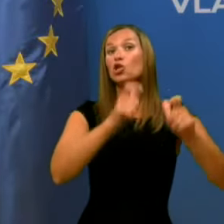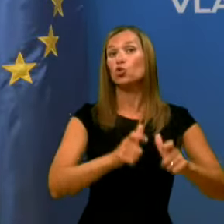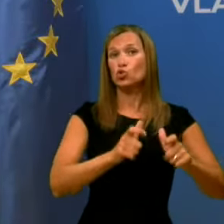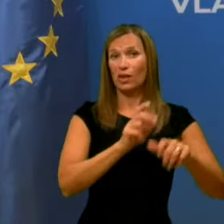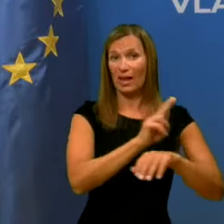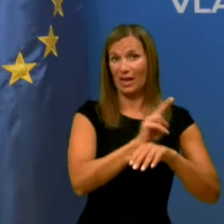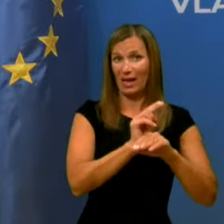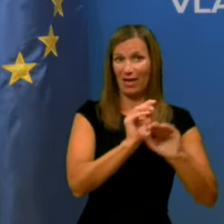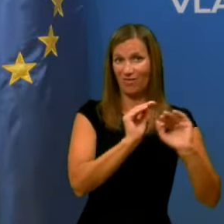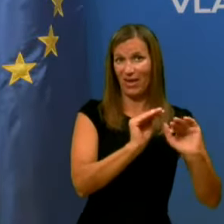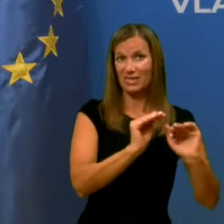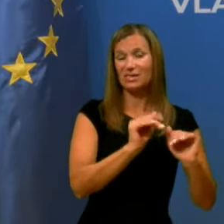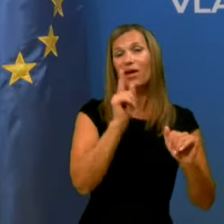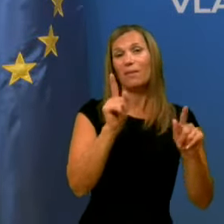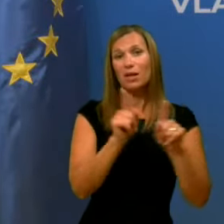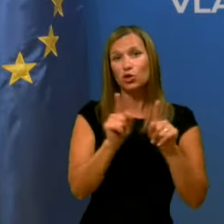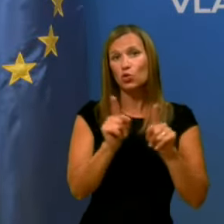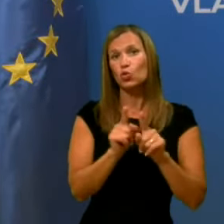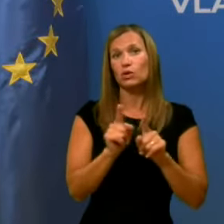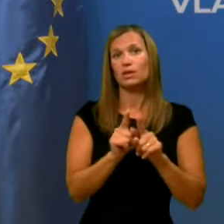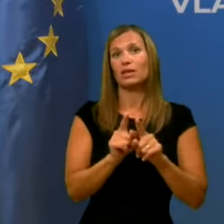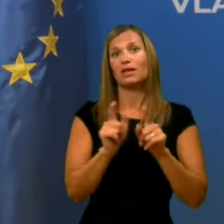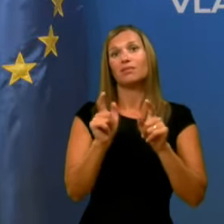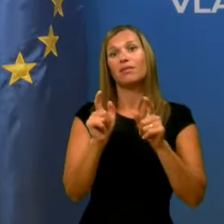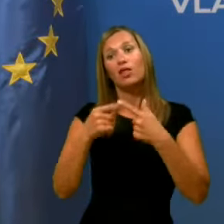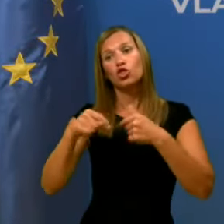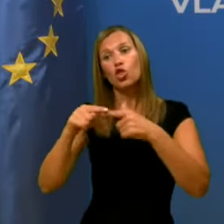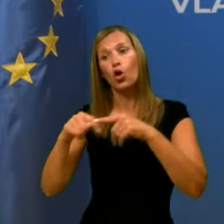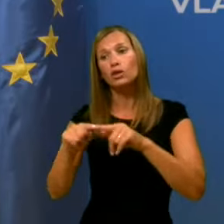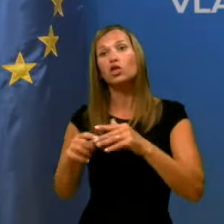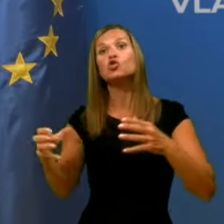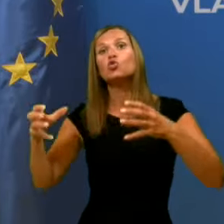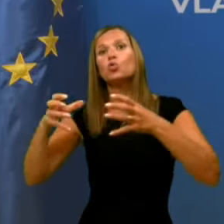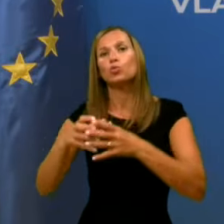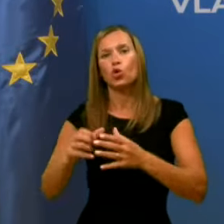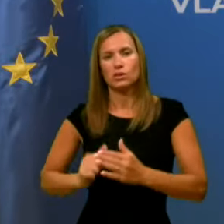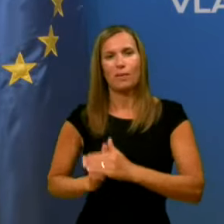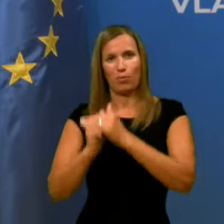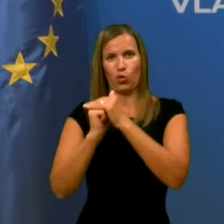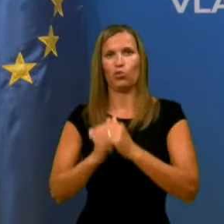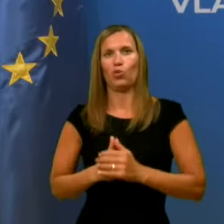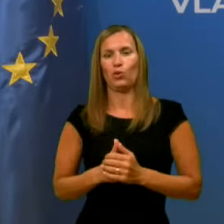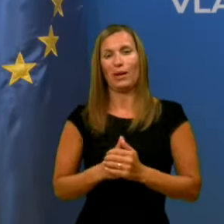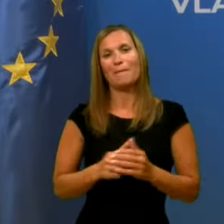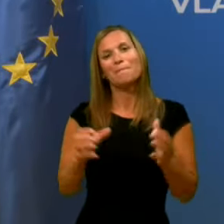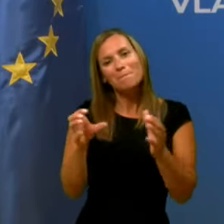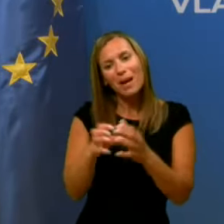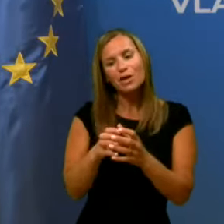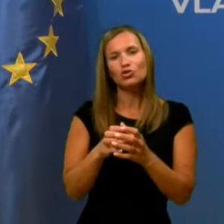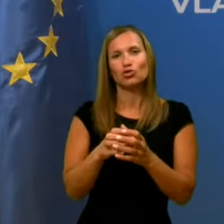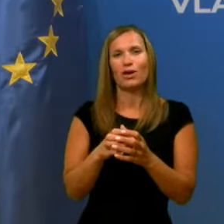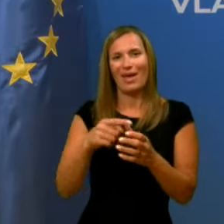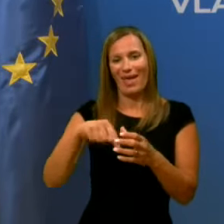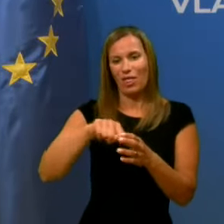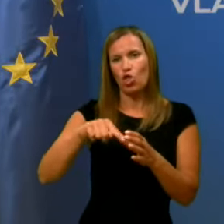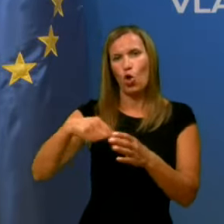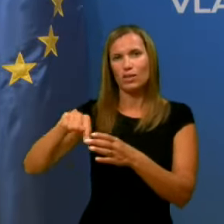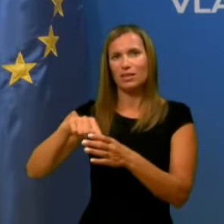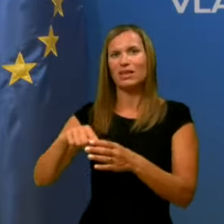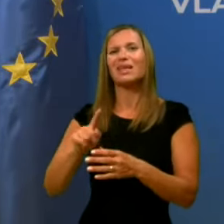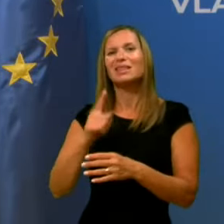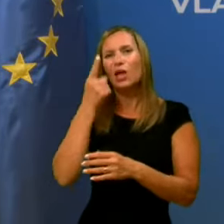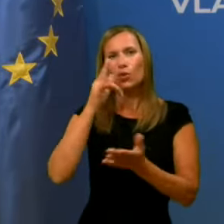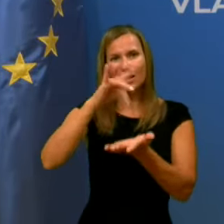hkrati tudi enot skupnostne skrbi, torej podpora skupnosti skrbi, manjših enot dnevnih centrov za častnih